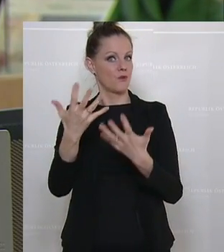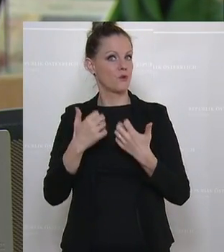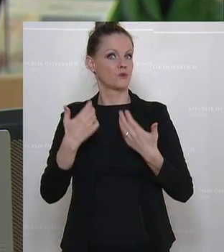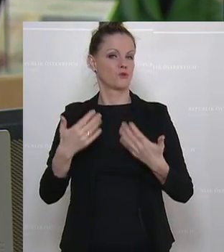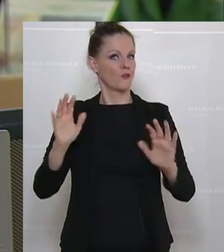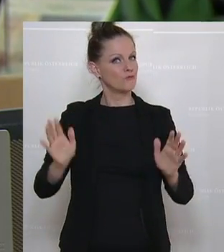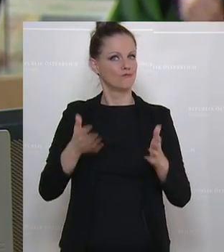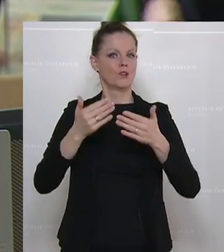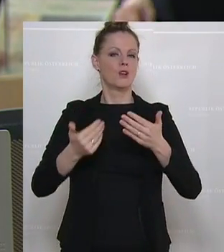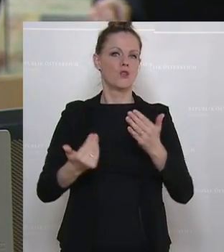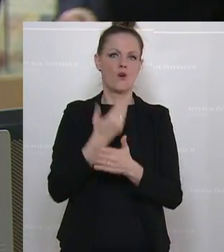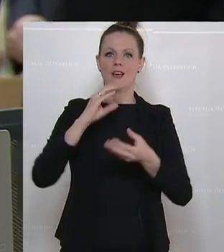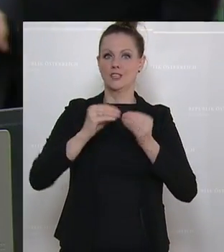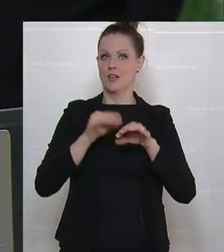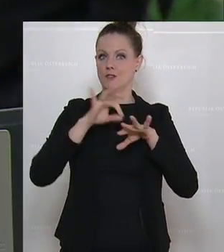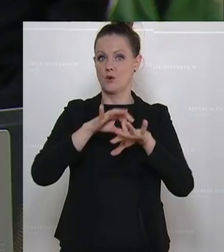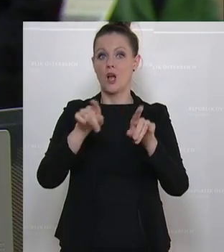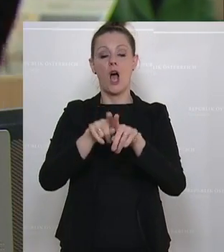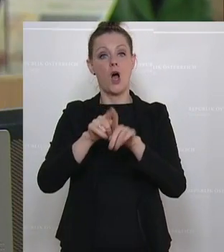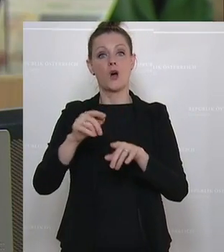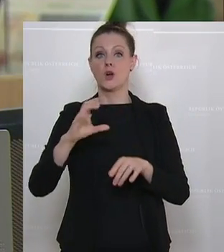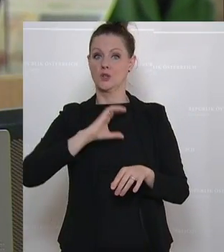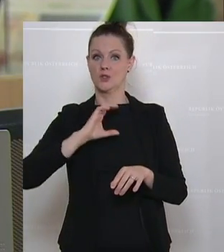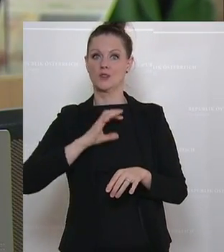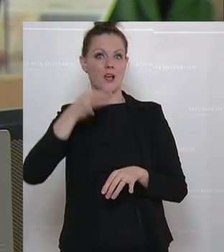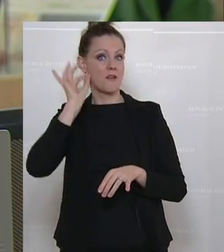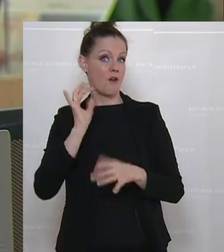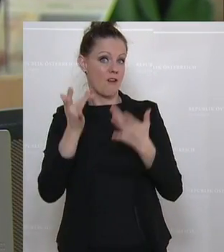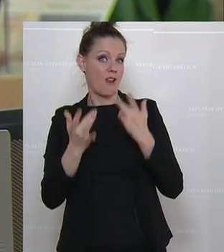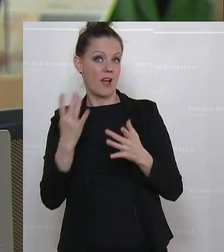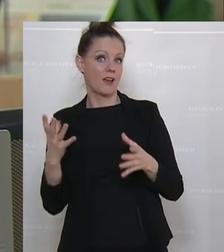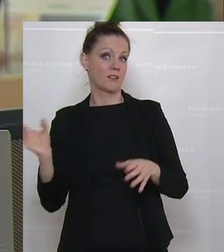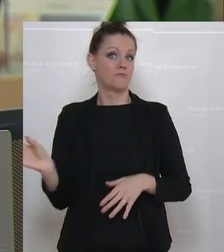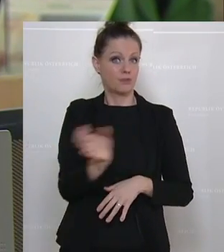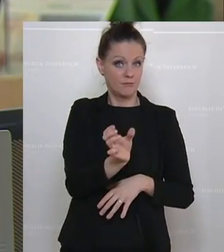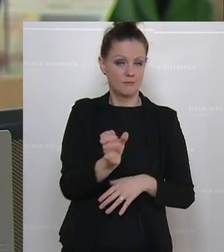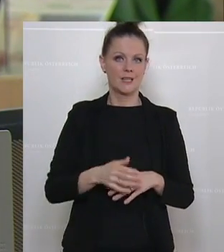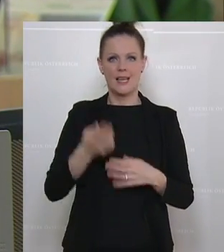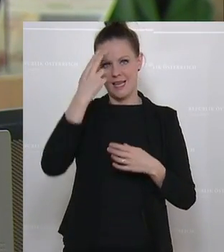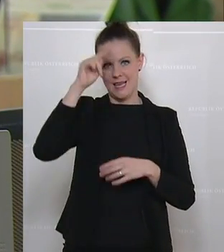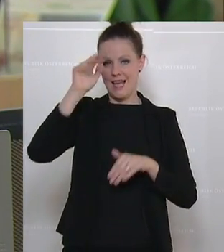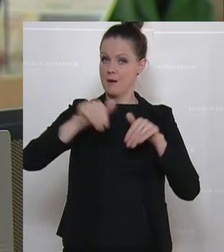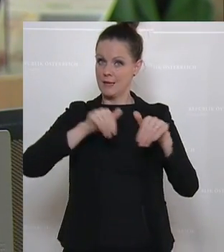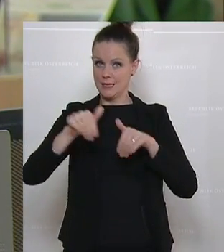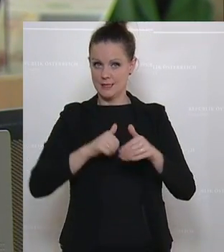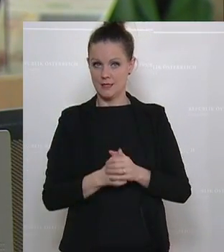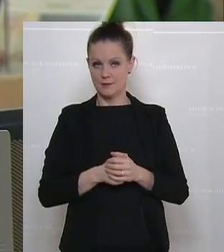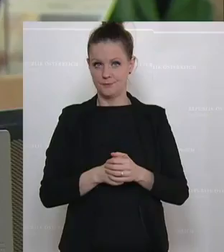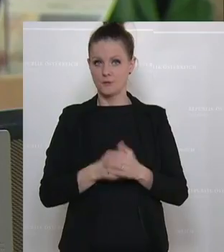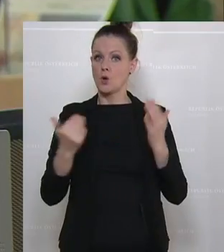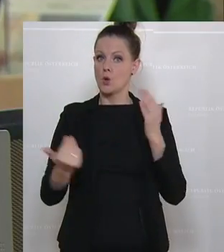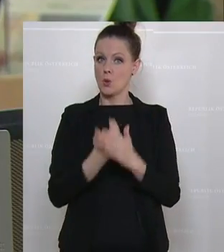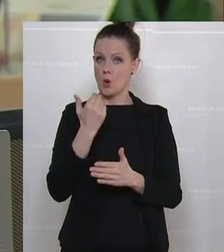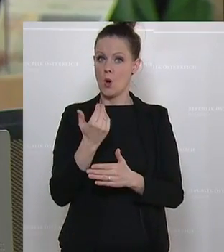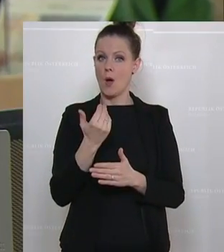durch eine neue Geschäftsführung und endlich die Chance, auch einmal eine Frau in Betracht zu ziehen. Und deshalb meine Frage, Herr Minister, werden Sie die Chance dieser